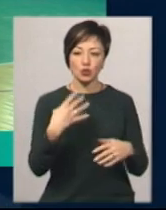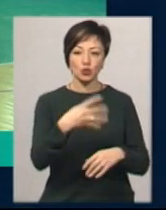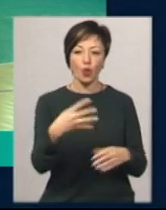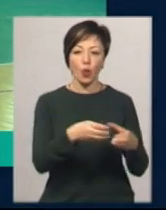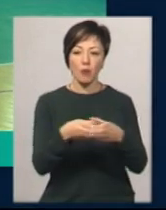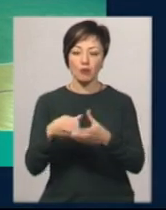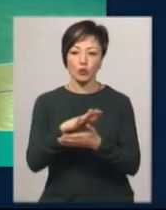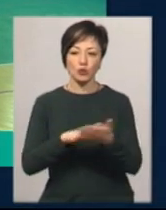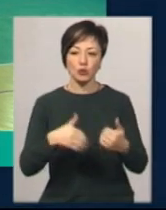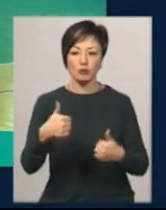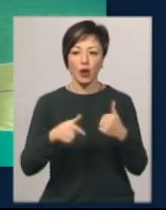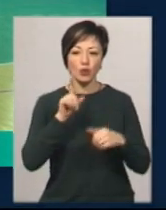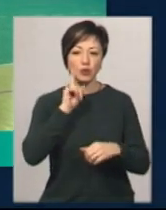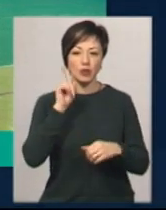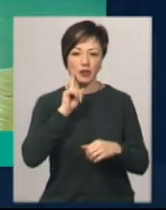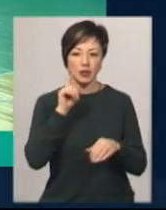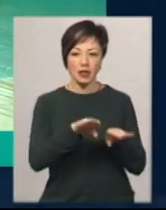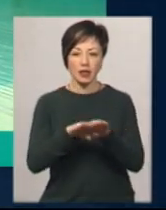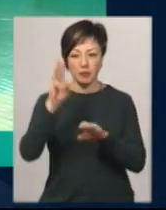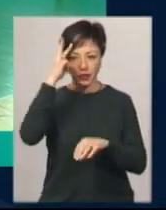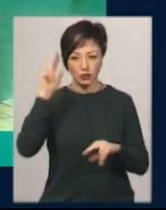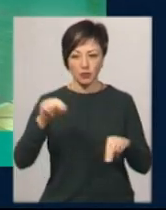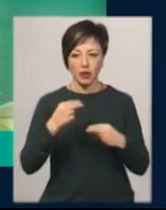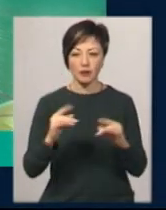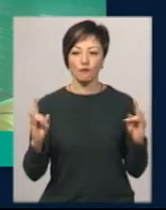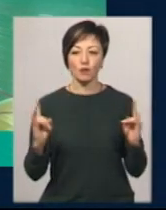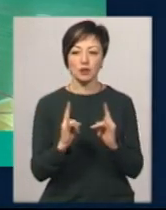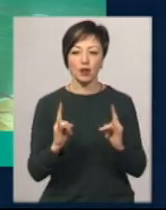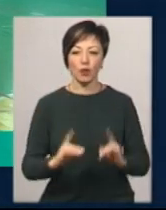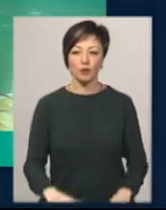продовжують змагання юнацької преміум-ліги Хмельницького чемпіонату з футзалу.